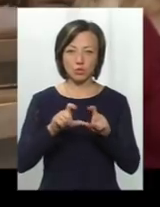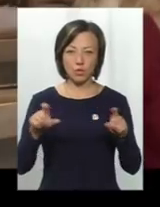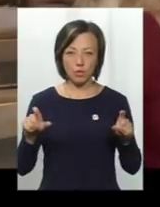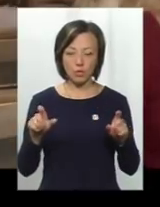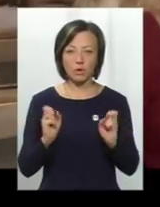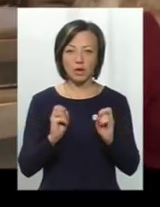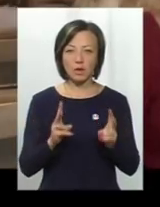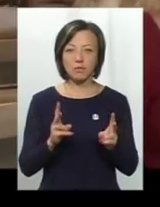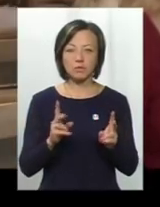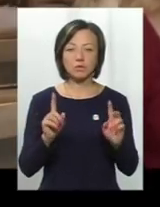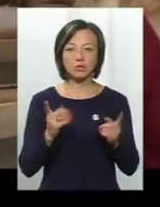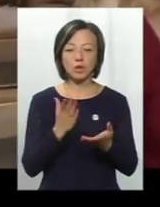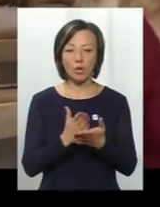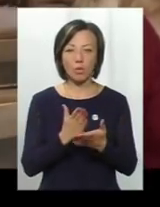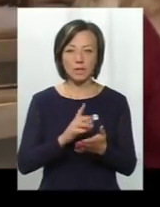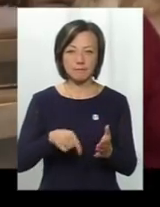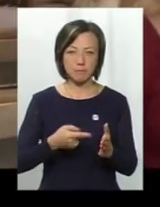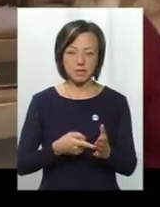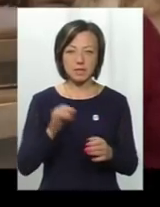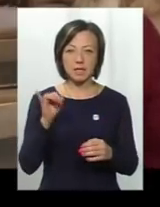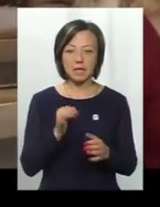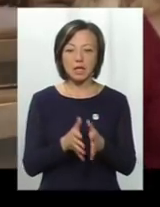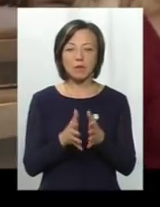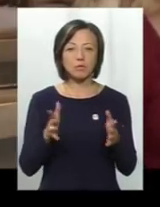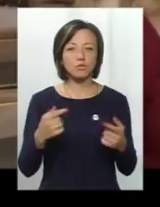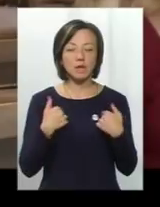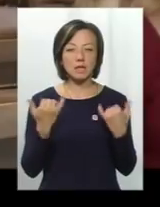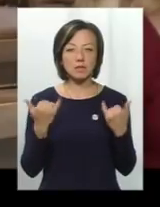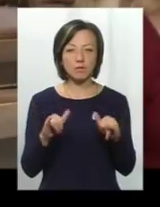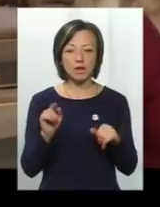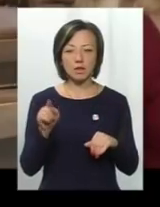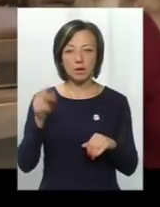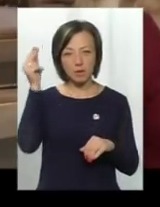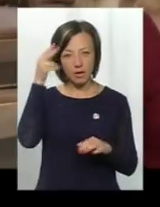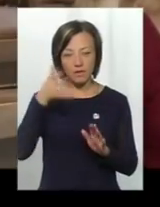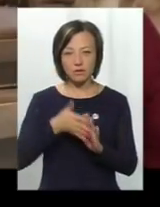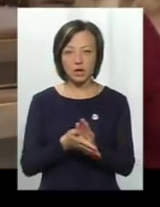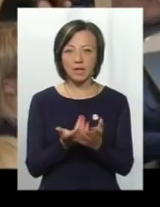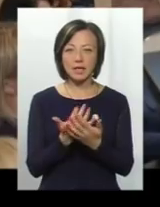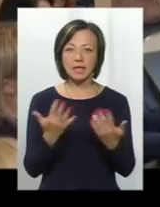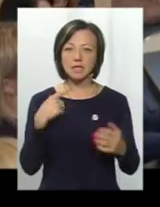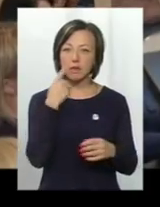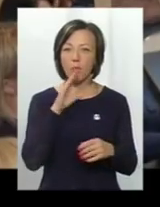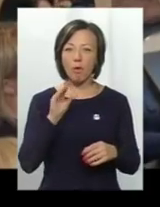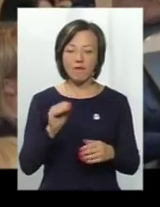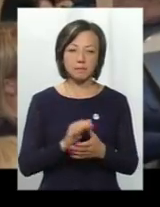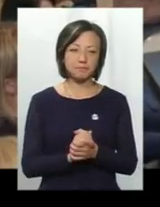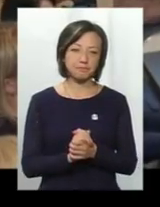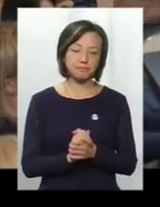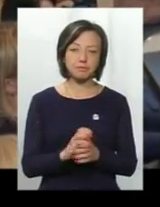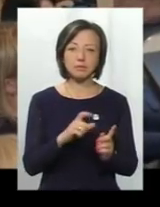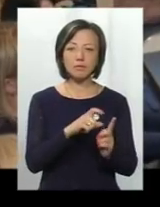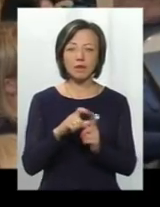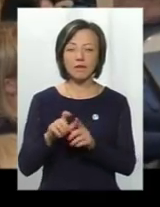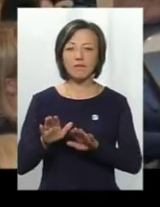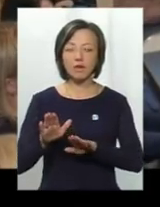ну якби, що вона знаходиться в місті. І найбільше, що мене здивувалося, що там вивчають різні мови. За словами виконуючої обов'язки